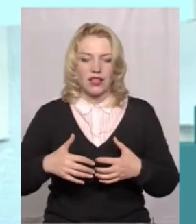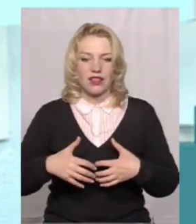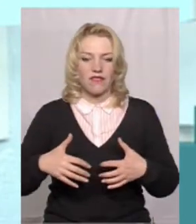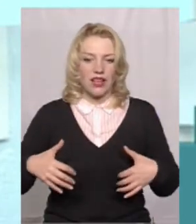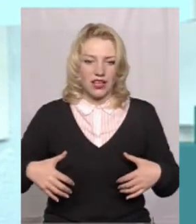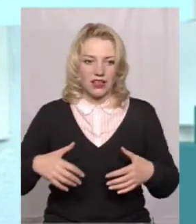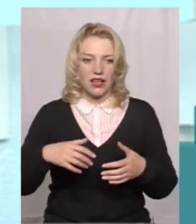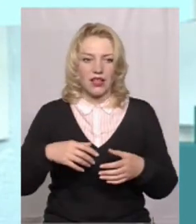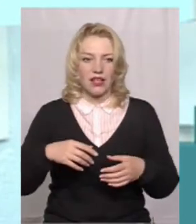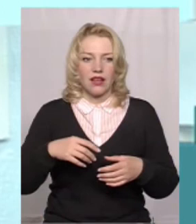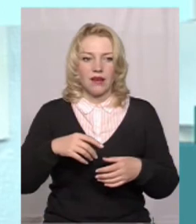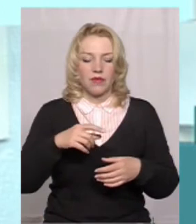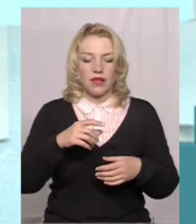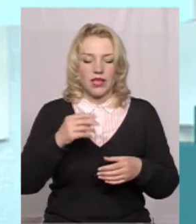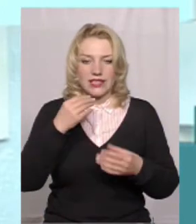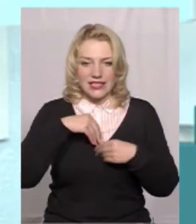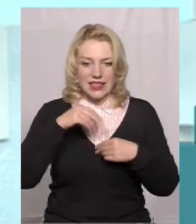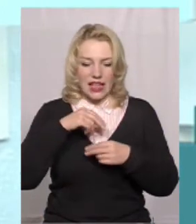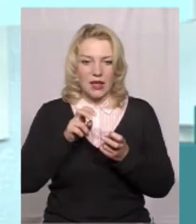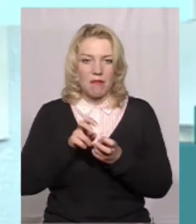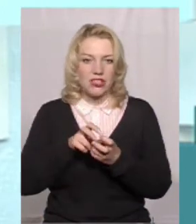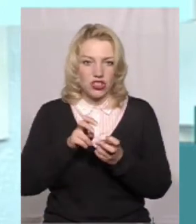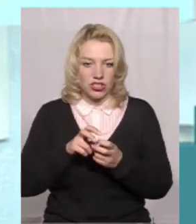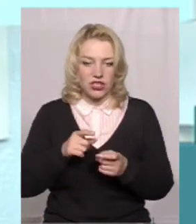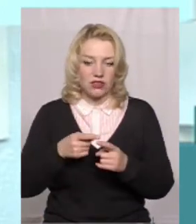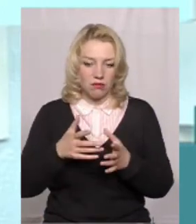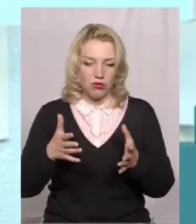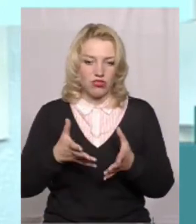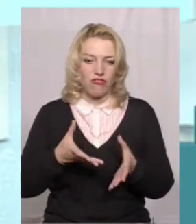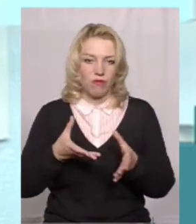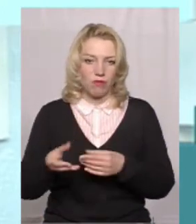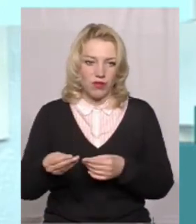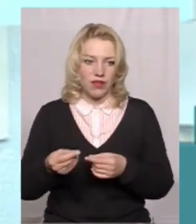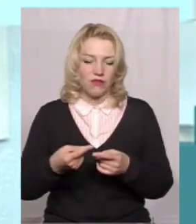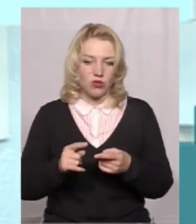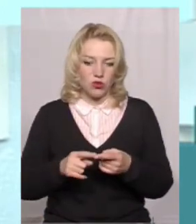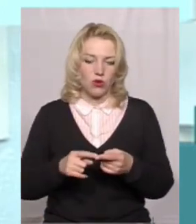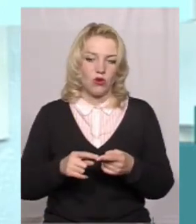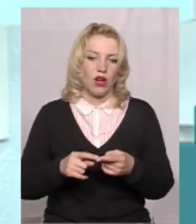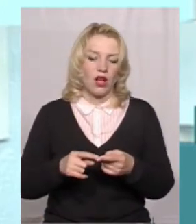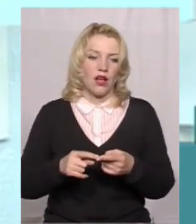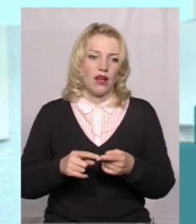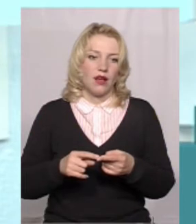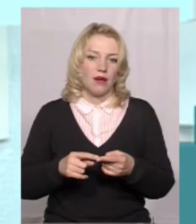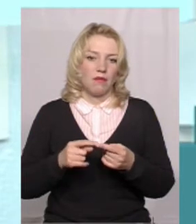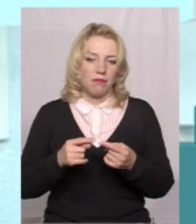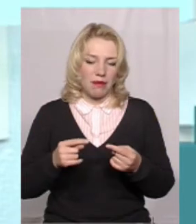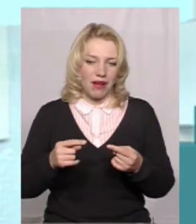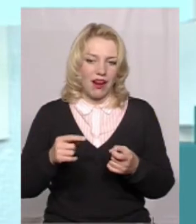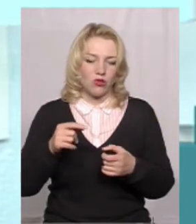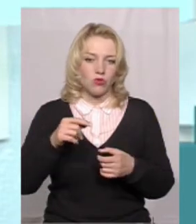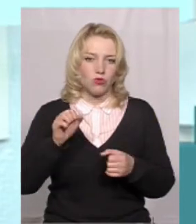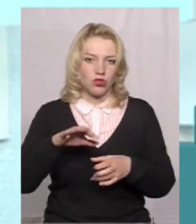поїдали тройку і так далі, тим більше вплив даного препарату може бути на організм птиці. Тому таке явище